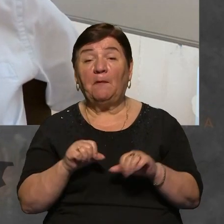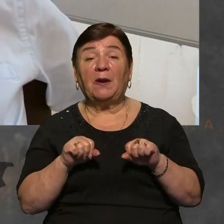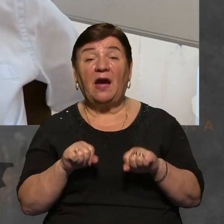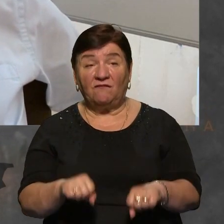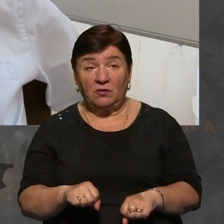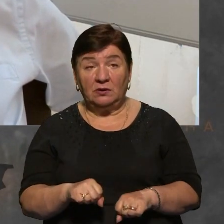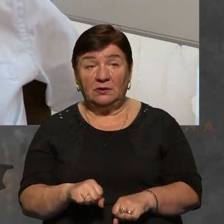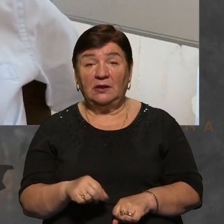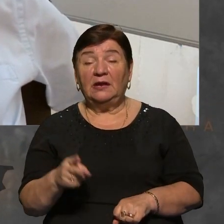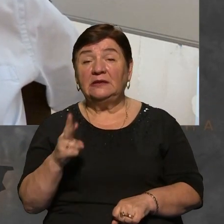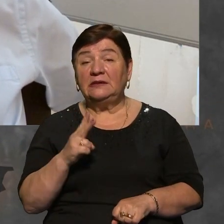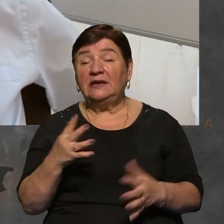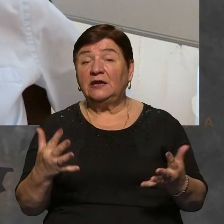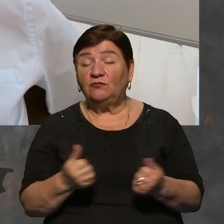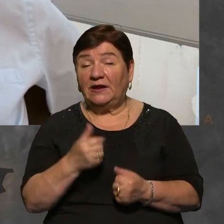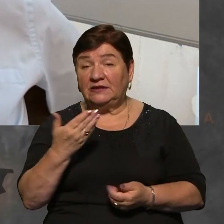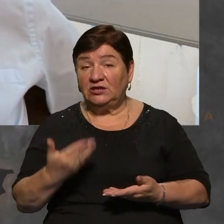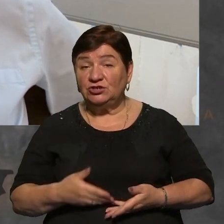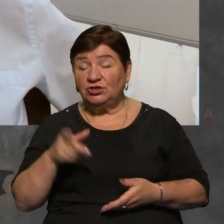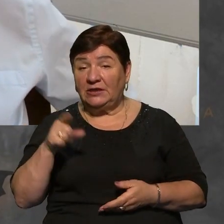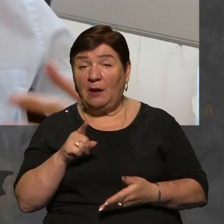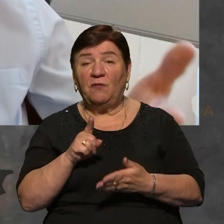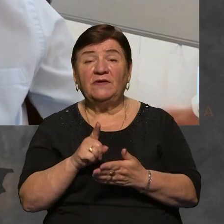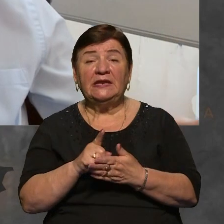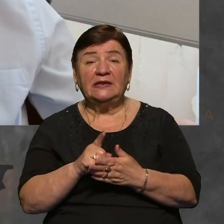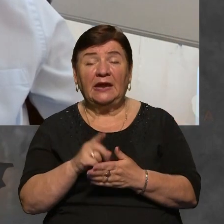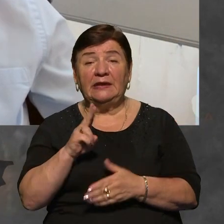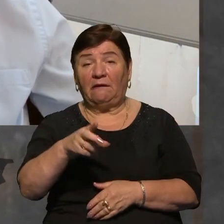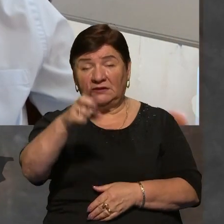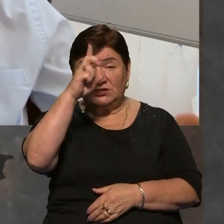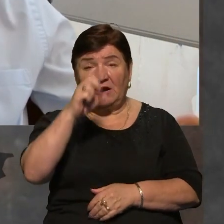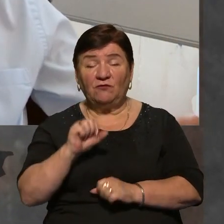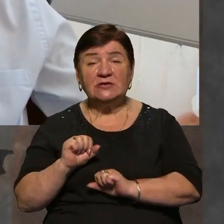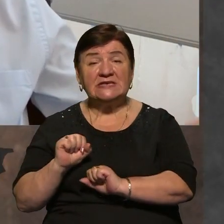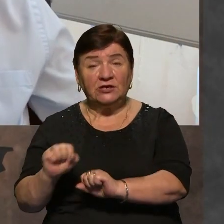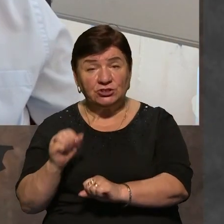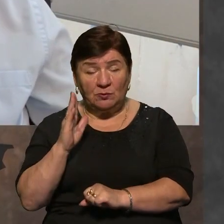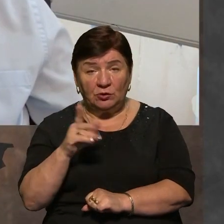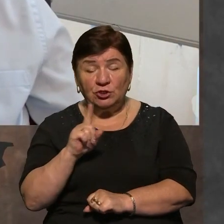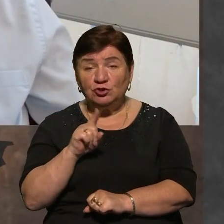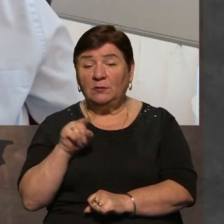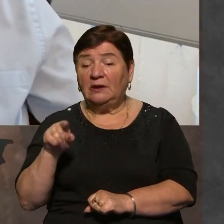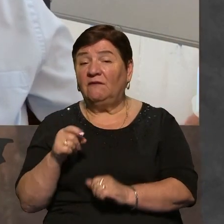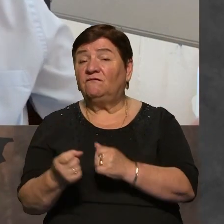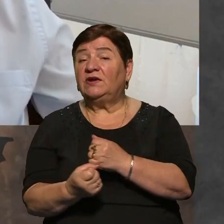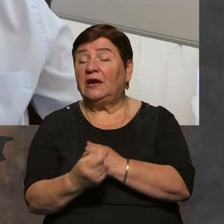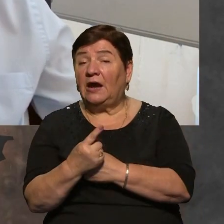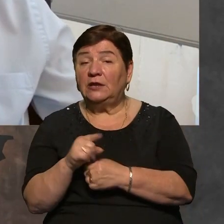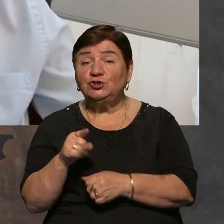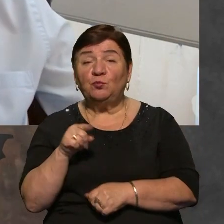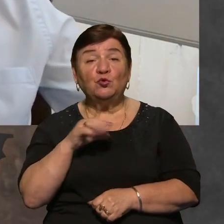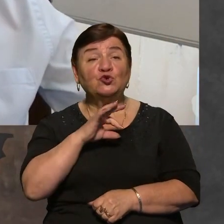рятувати життя, і вона має бути захищена нами, як державою, щоб потім до нього не виникало питань, чому він